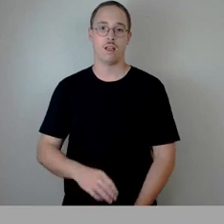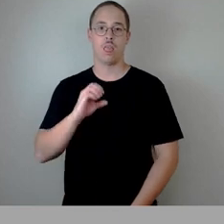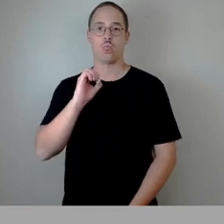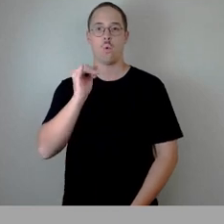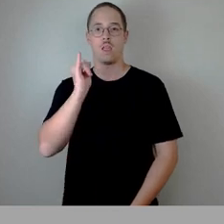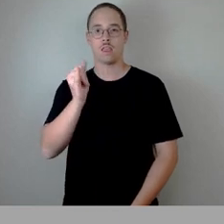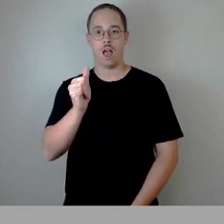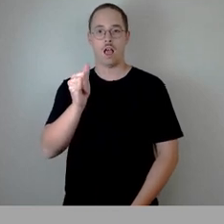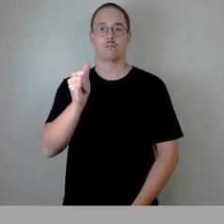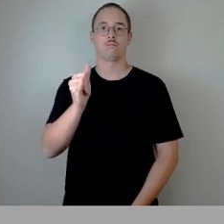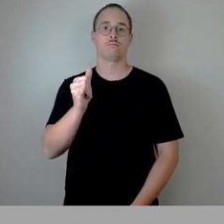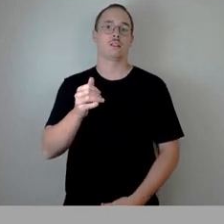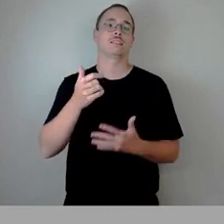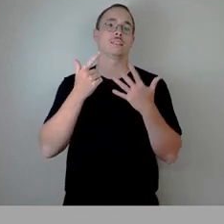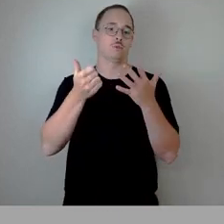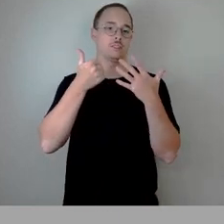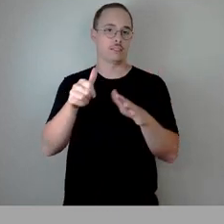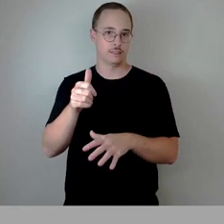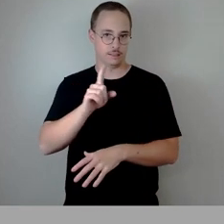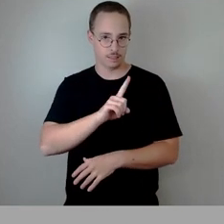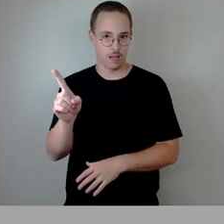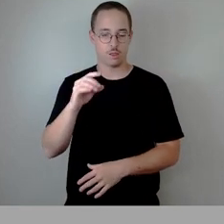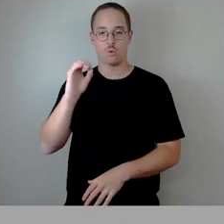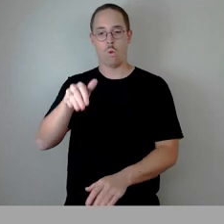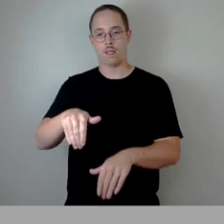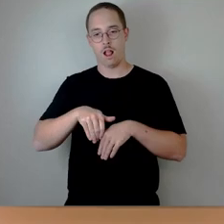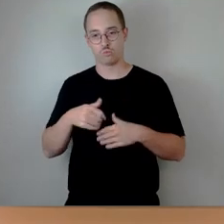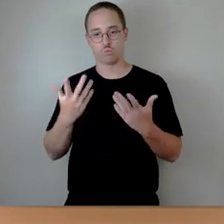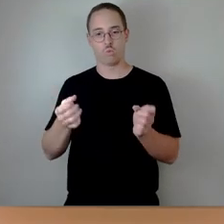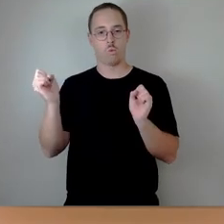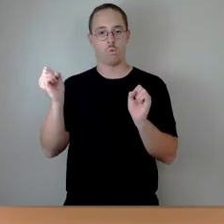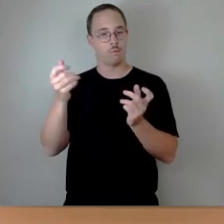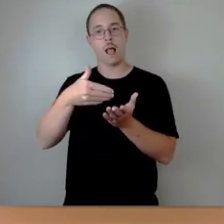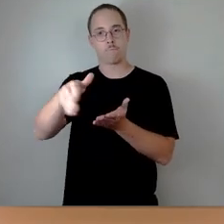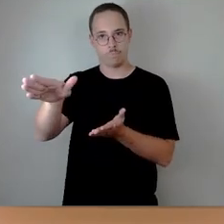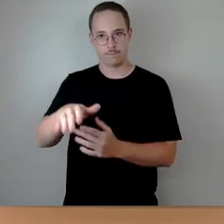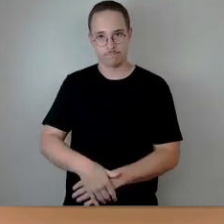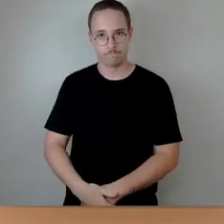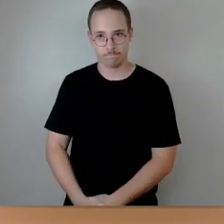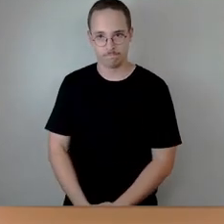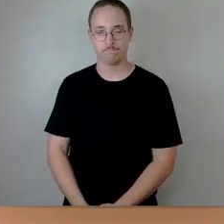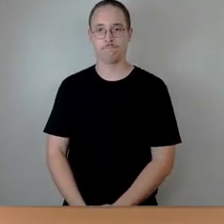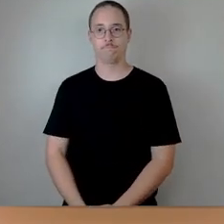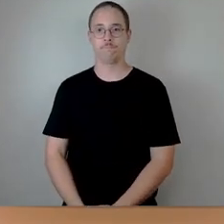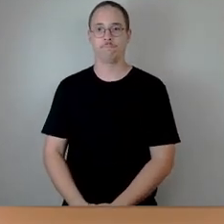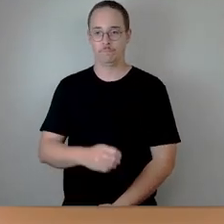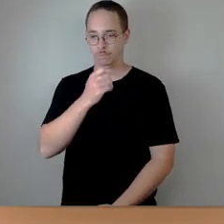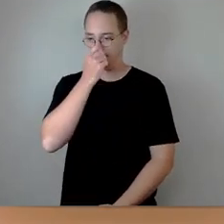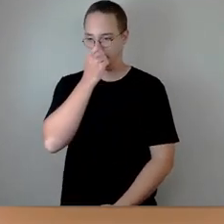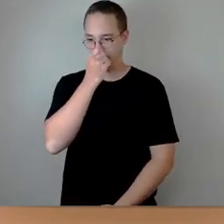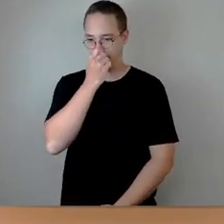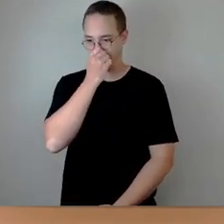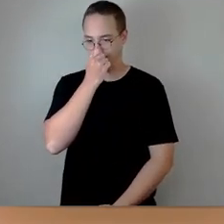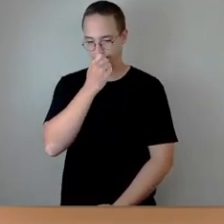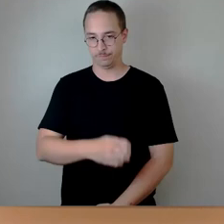Keine Ja, keine Enthaltung, 67 Nein, stimmt damit abgelehnt. Kommen wir zur Abstimmung über die unverendete